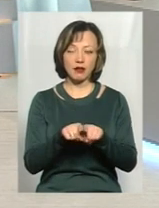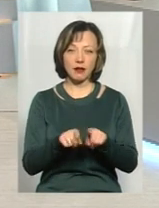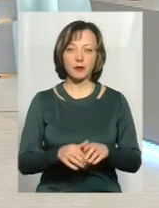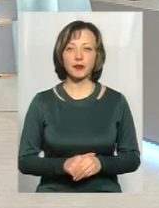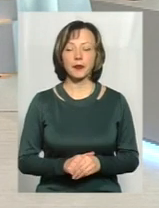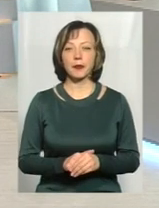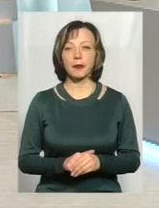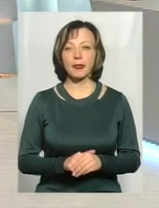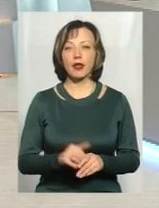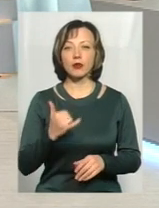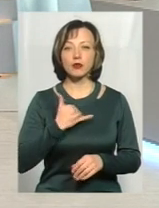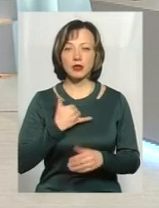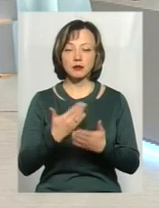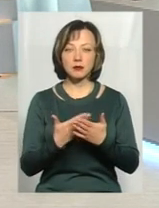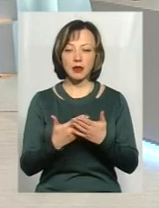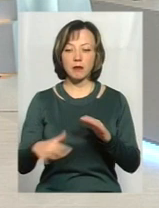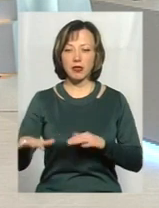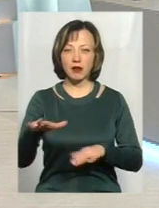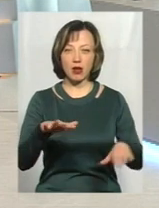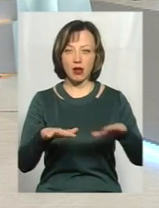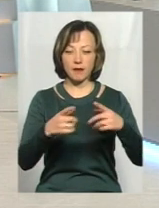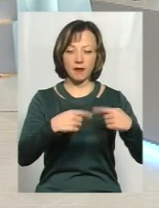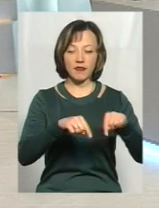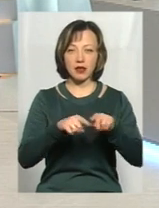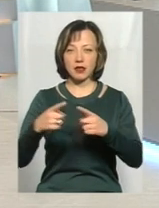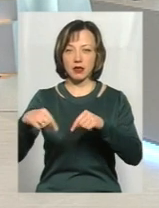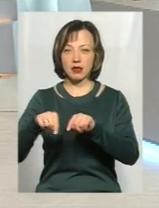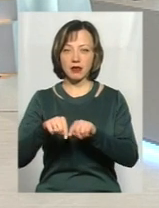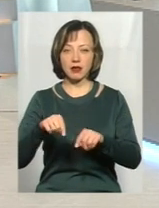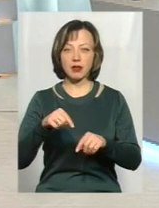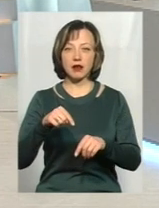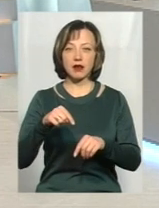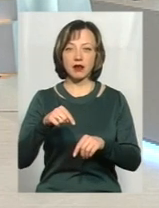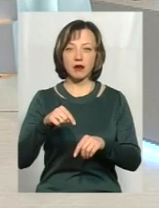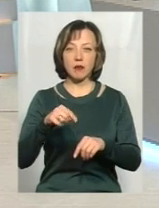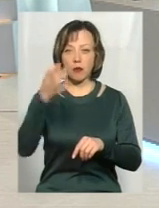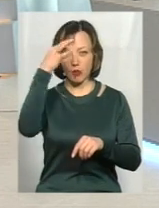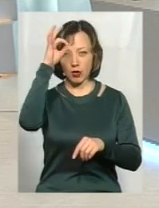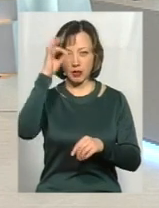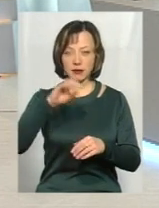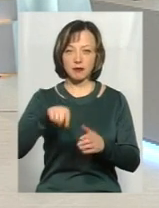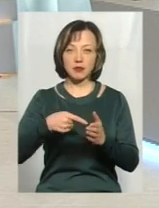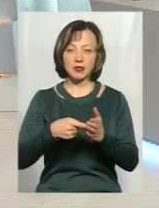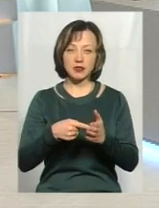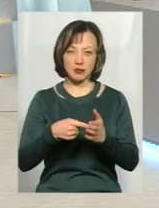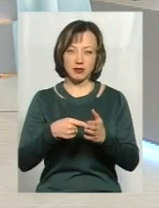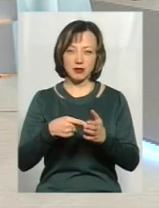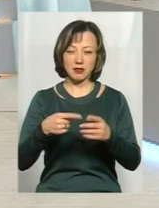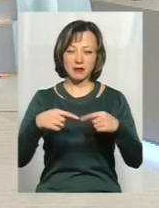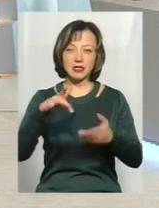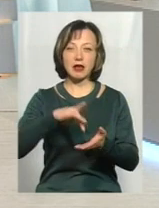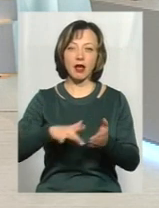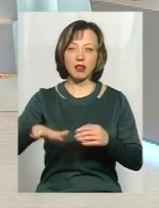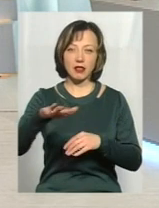В нас, якщо взяти протериторіальним відділенням міста Хмельницького, це Хмельницький відділ поліції було 10 ще на крадіжок по центру